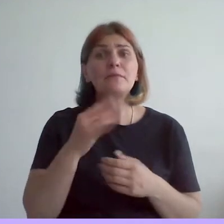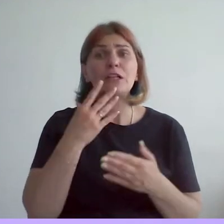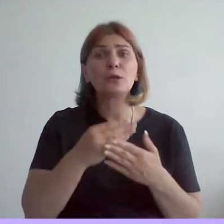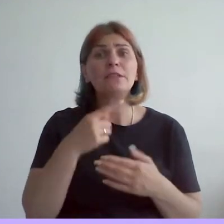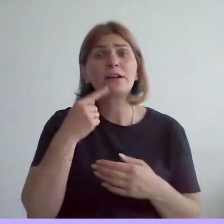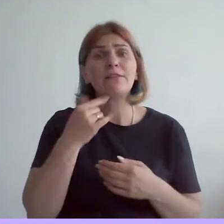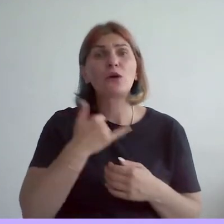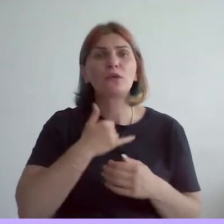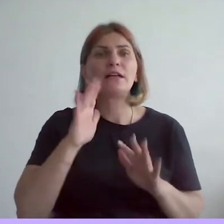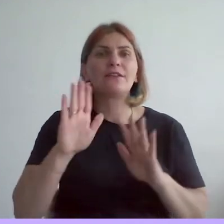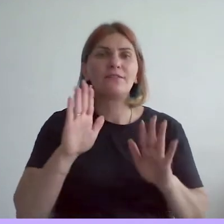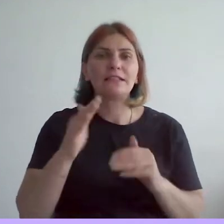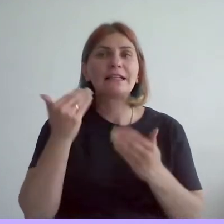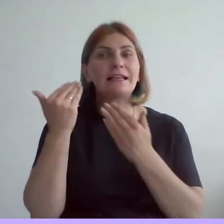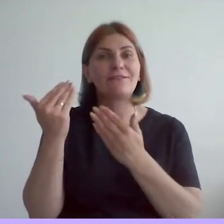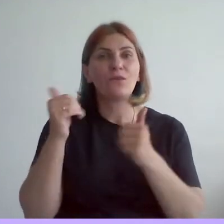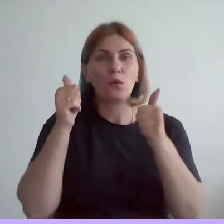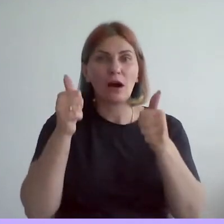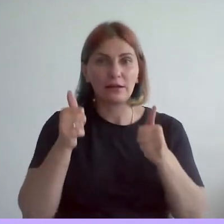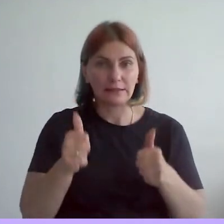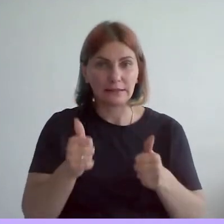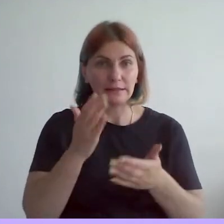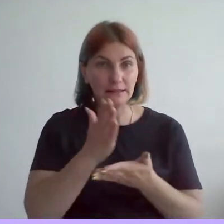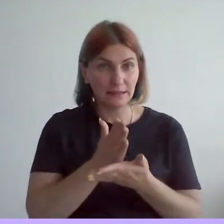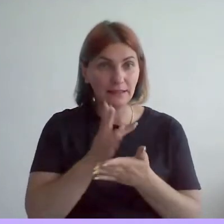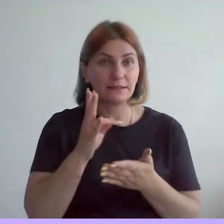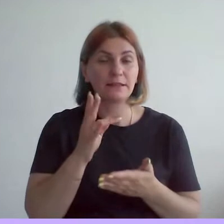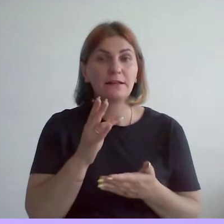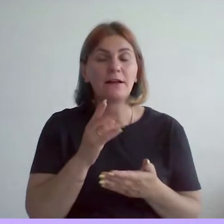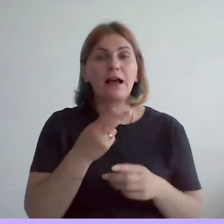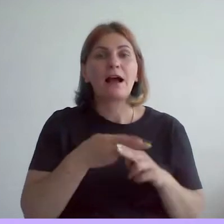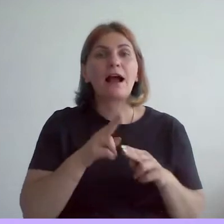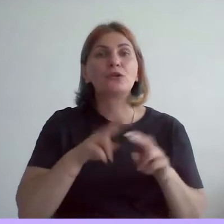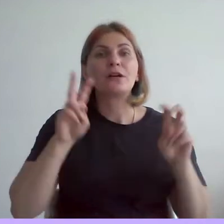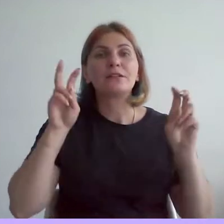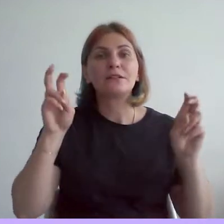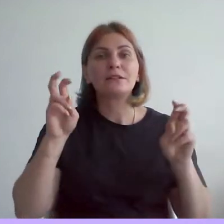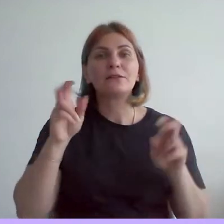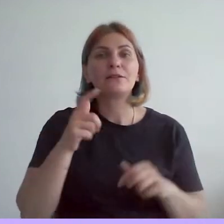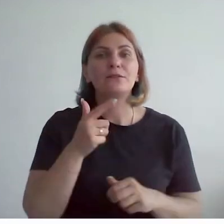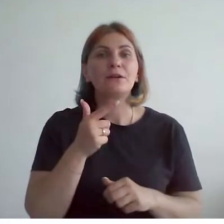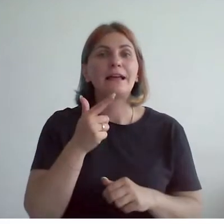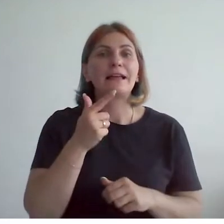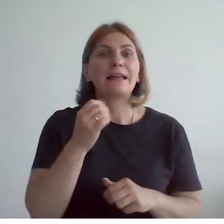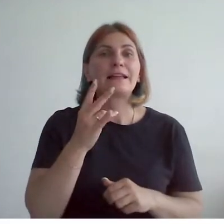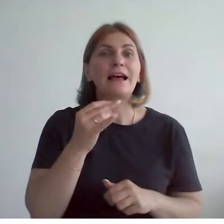экспозиции хранится его картина, которая называется «Гиацинты ночью».